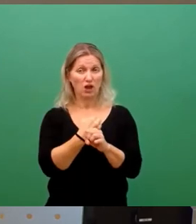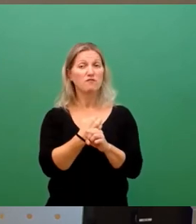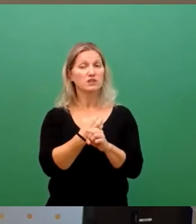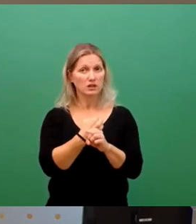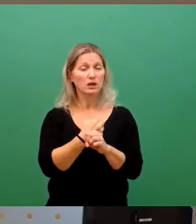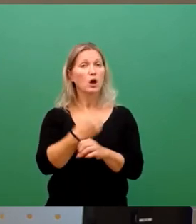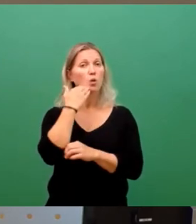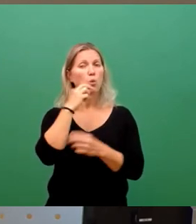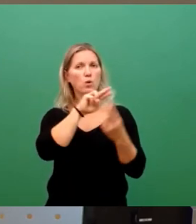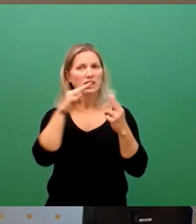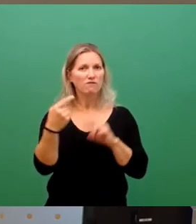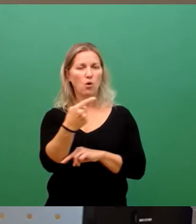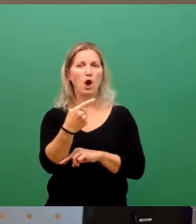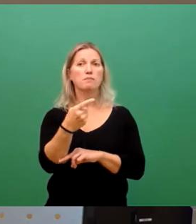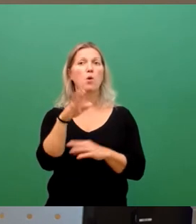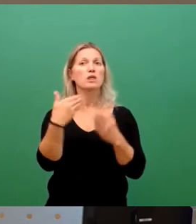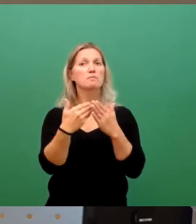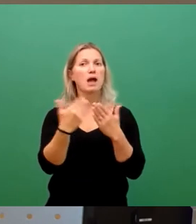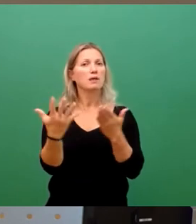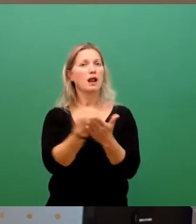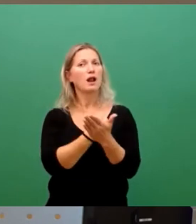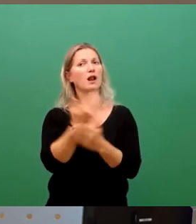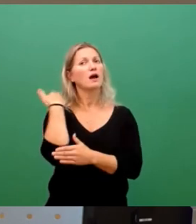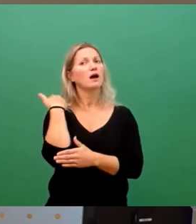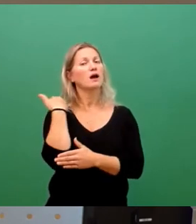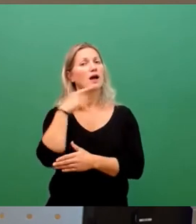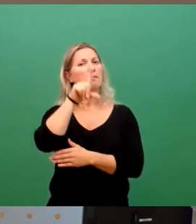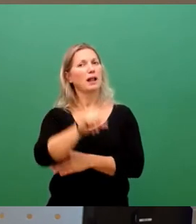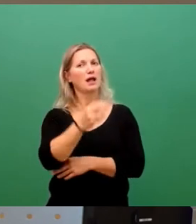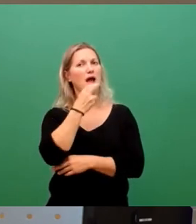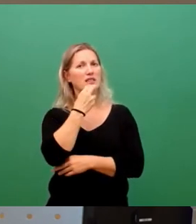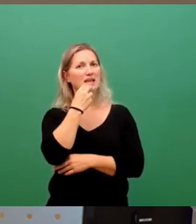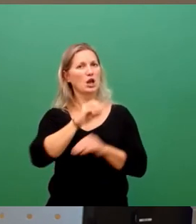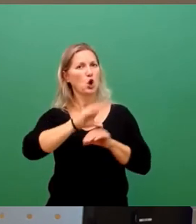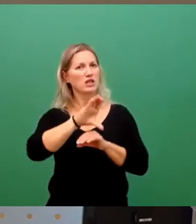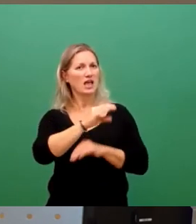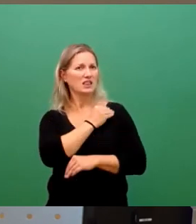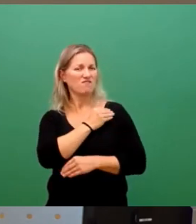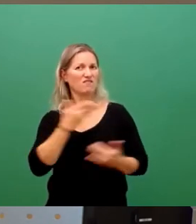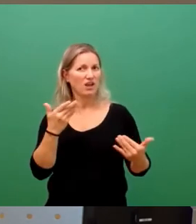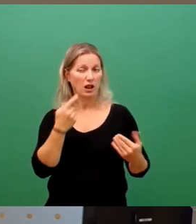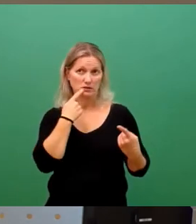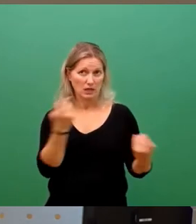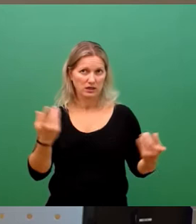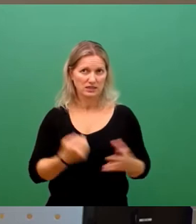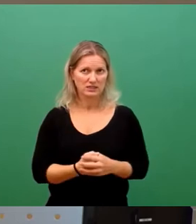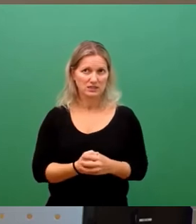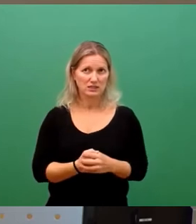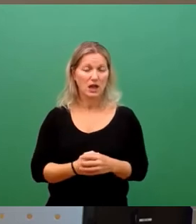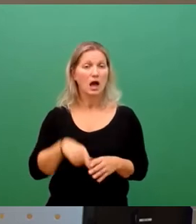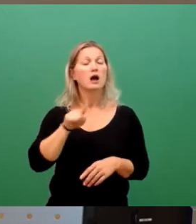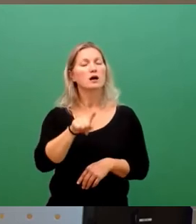oder den Umfang und den Preis für das versprochene verbilligte Energiekontingent mitzuteilen. Diese Ampel, sie führt zu